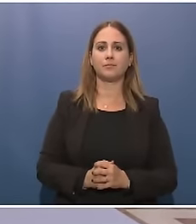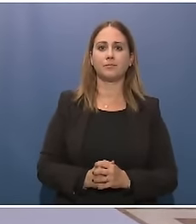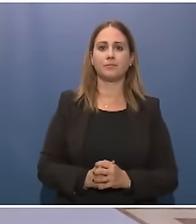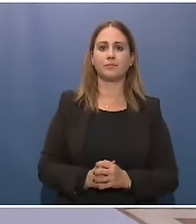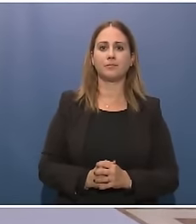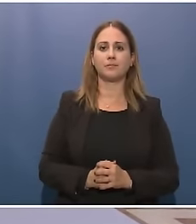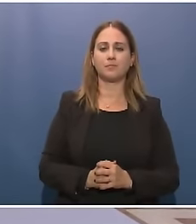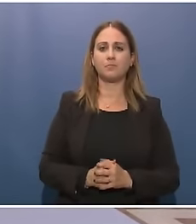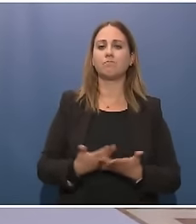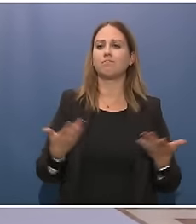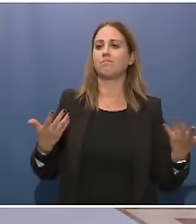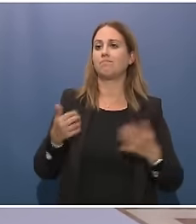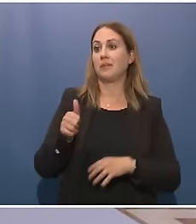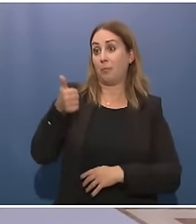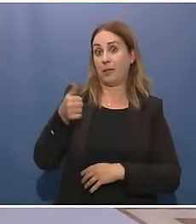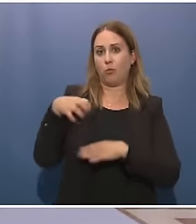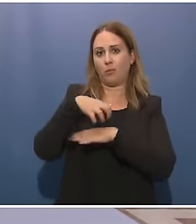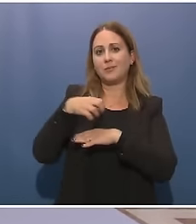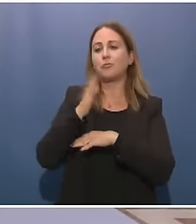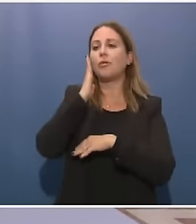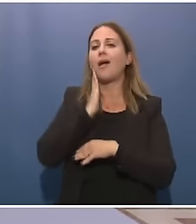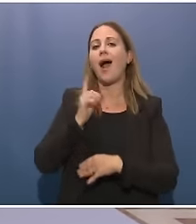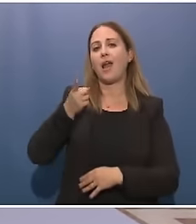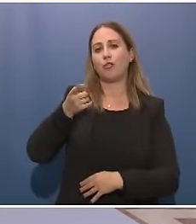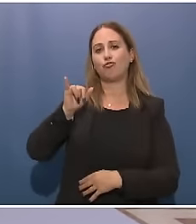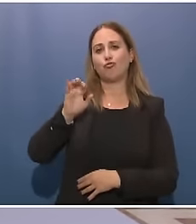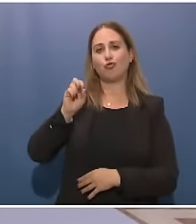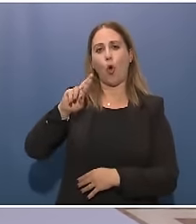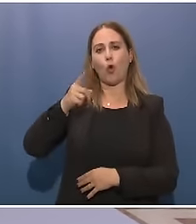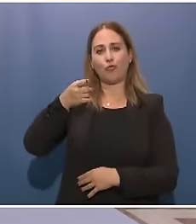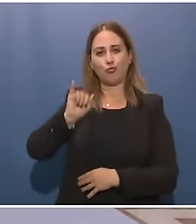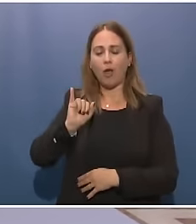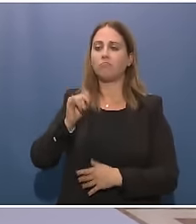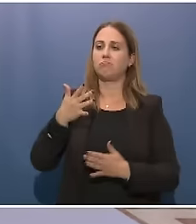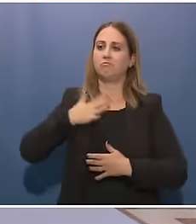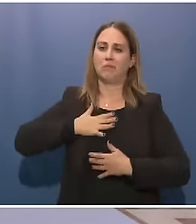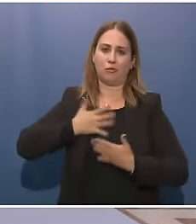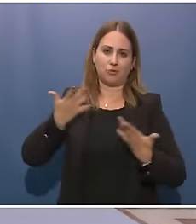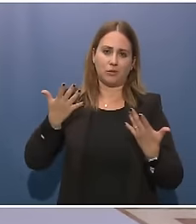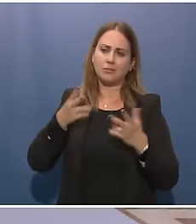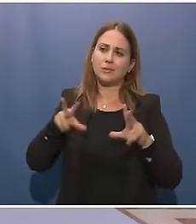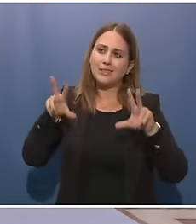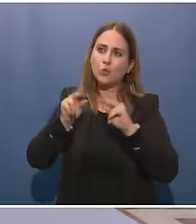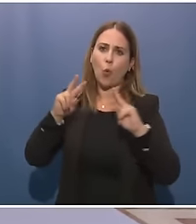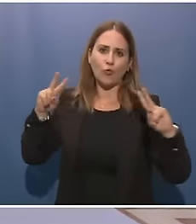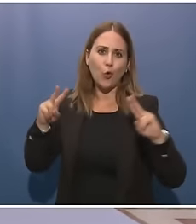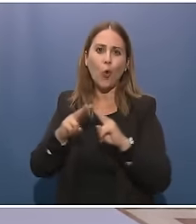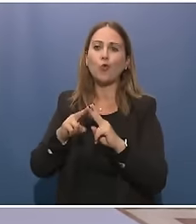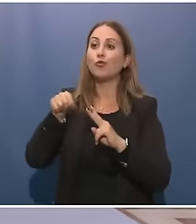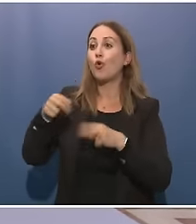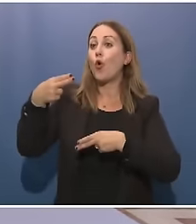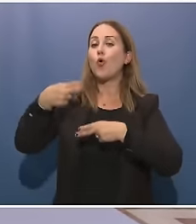Primo Ministro, cara Giorgia, è un piacere essere qui e incontrarti ancora una volta nella città eterna.